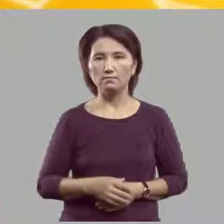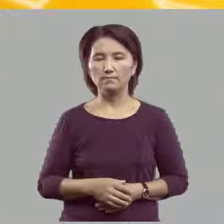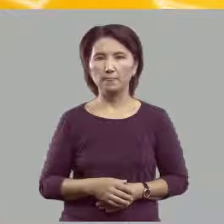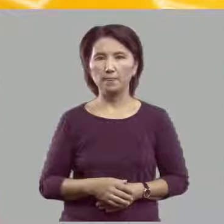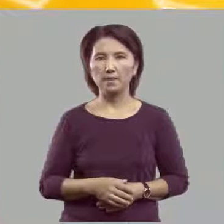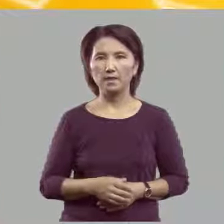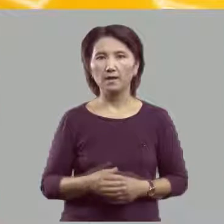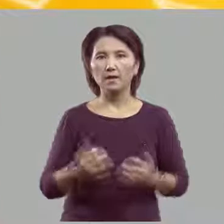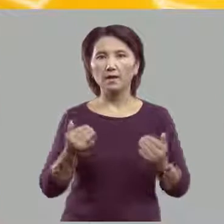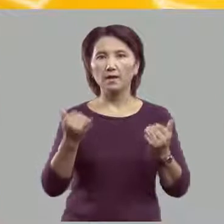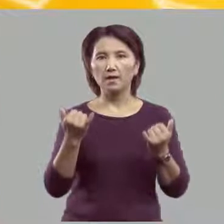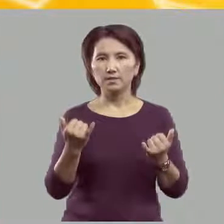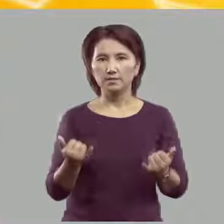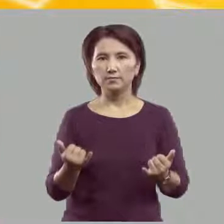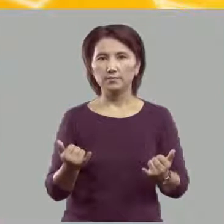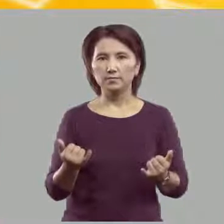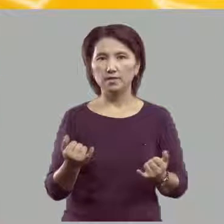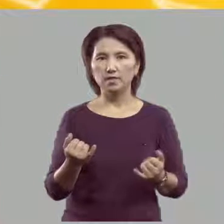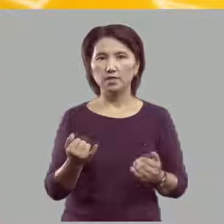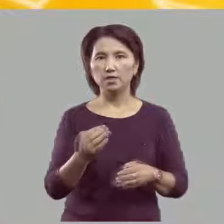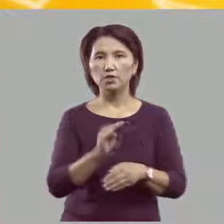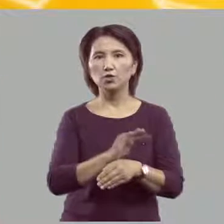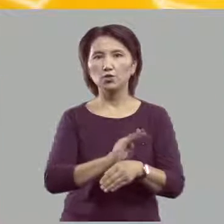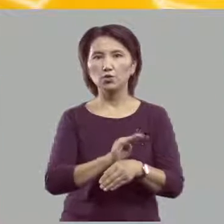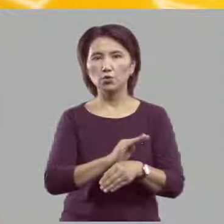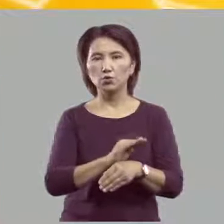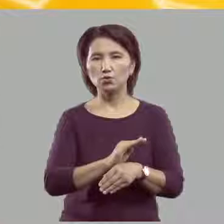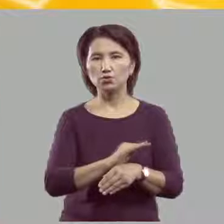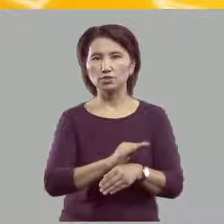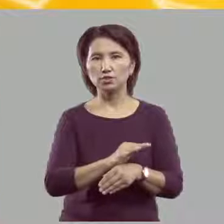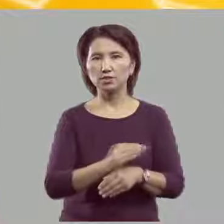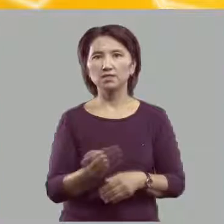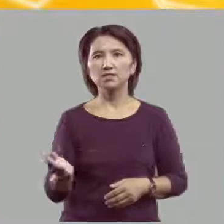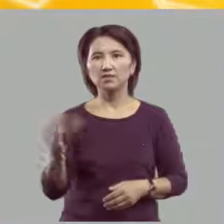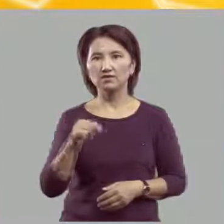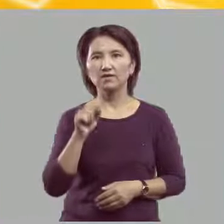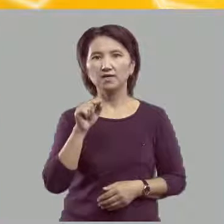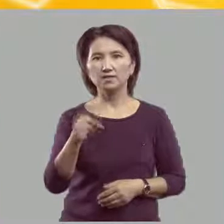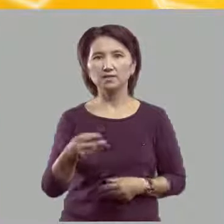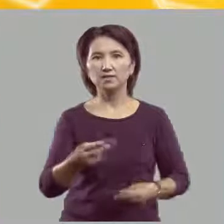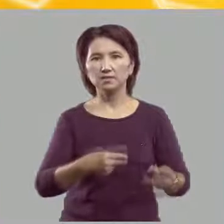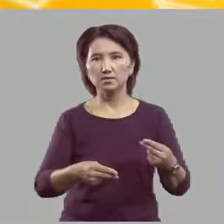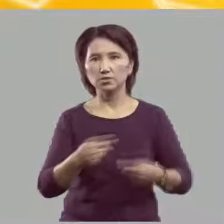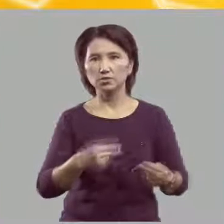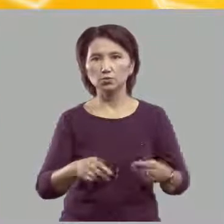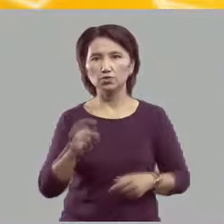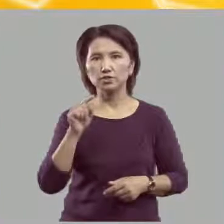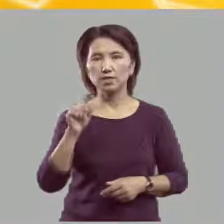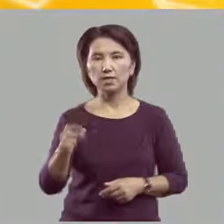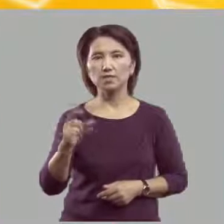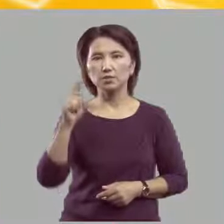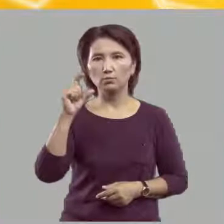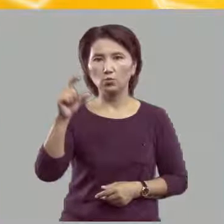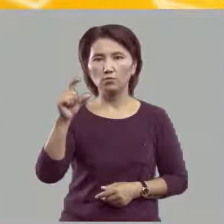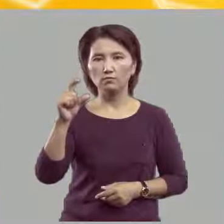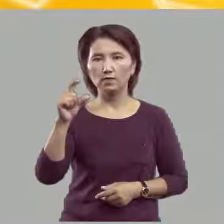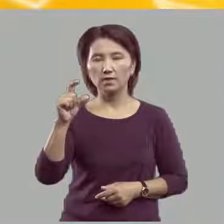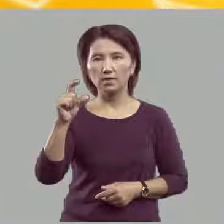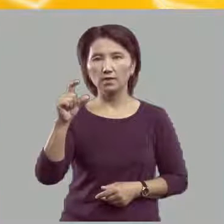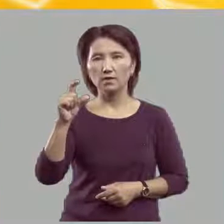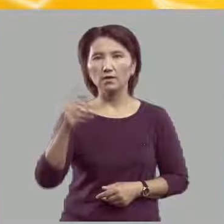А теперь, ёжик, давай ты нарисуешь эти буквы. Вот тебе